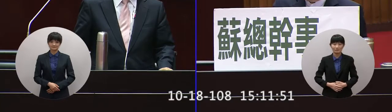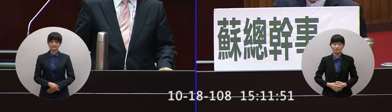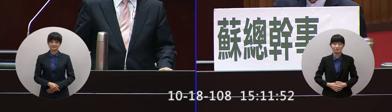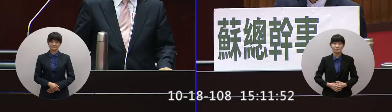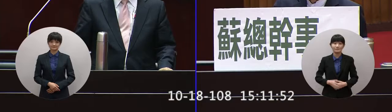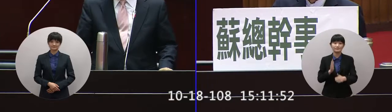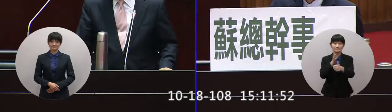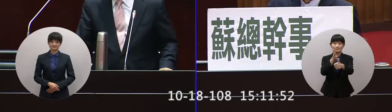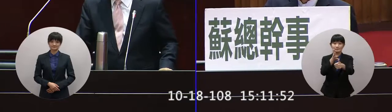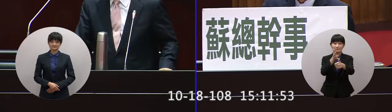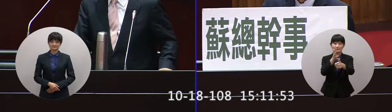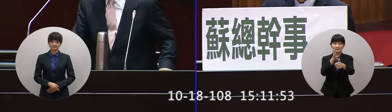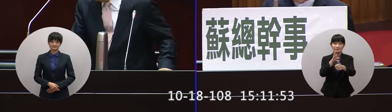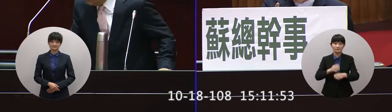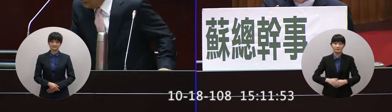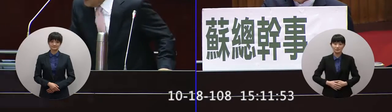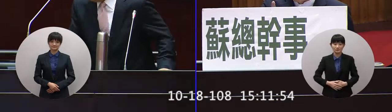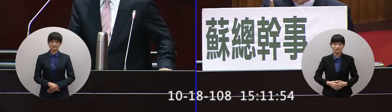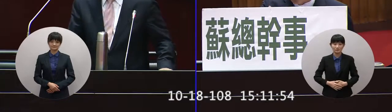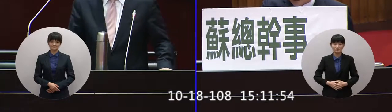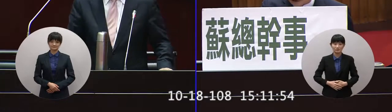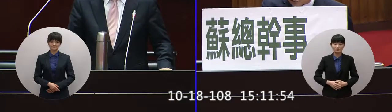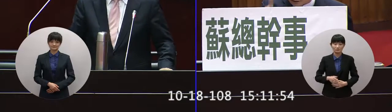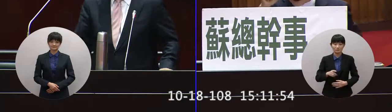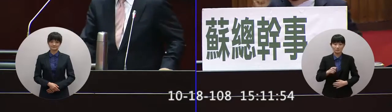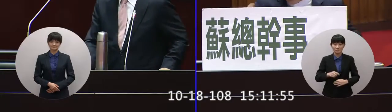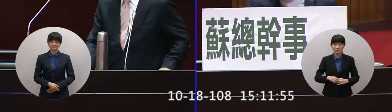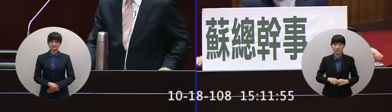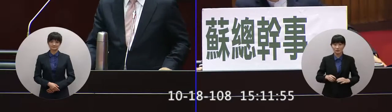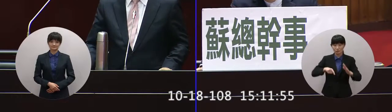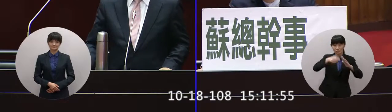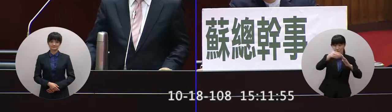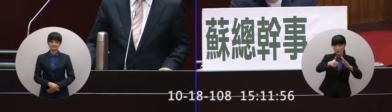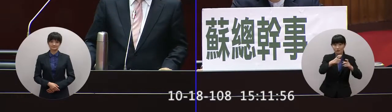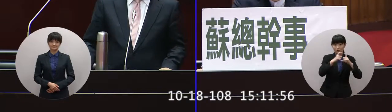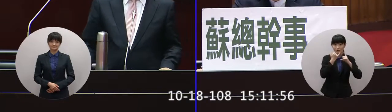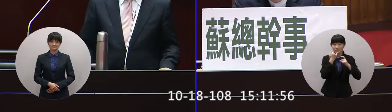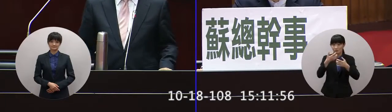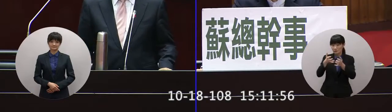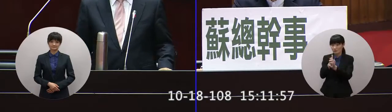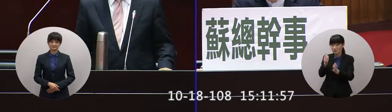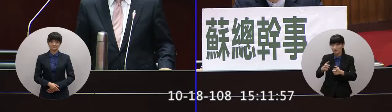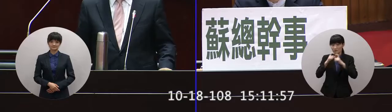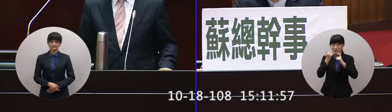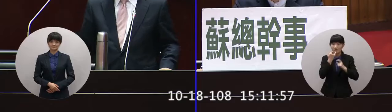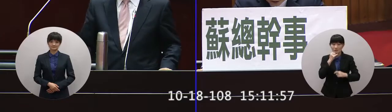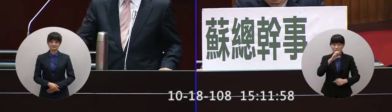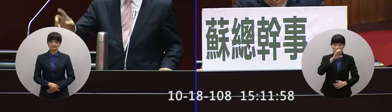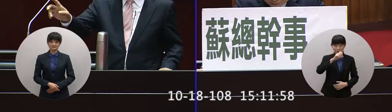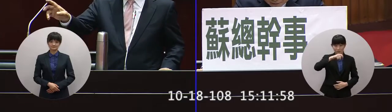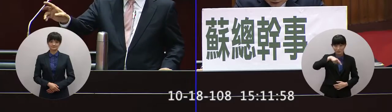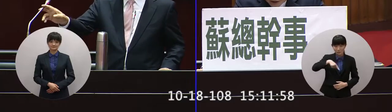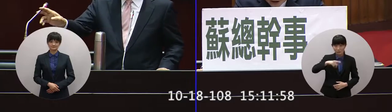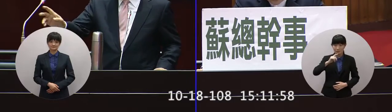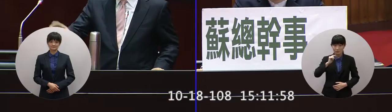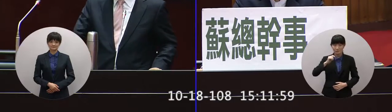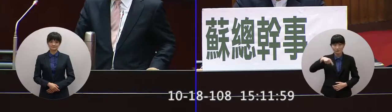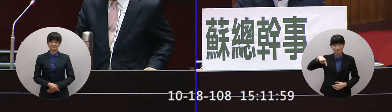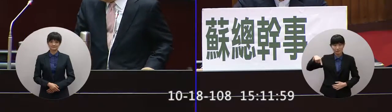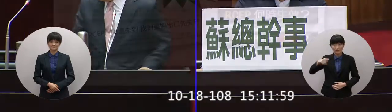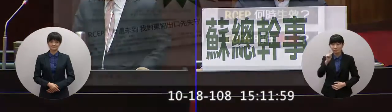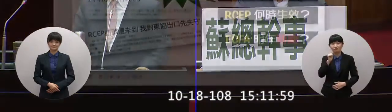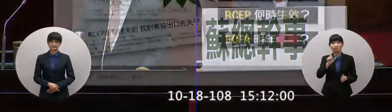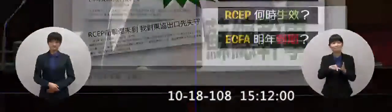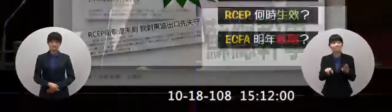請問你可以回答蘇貞蘇貞長也可以回答CPTPP什麼時候生